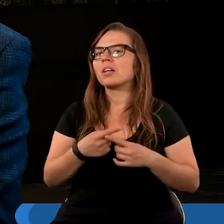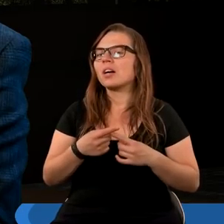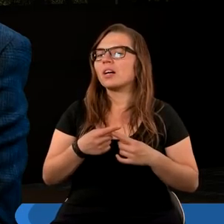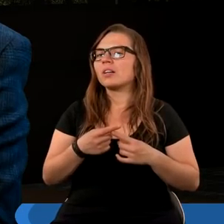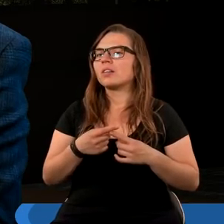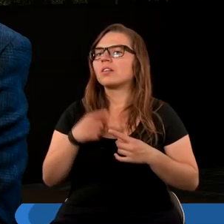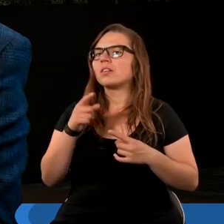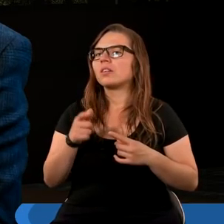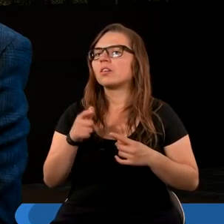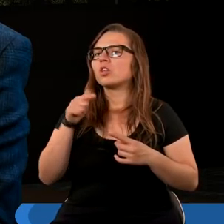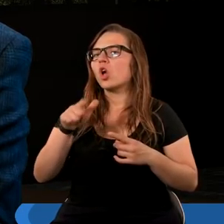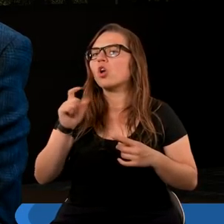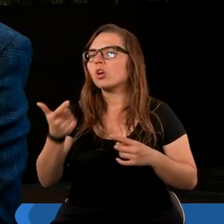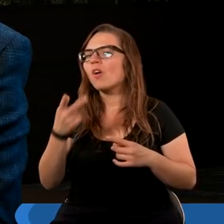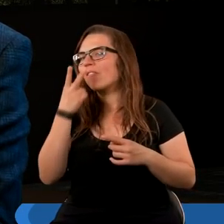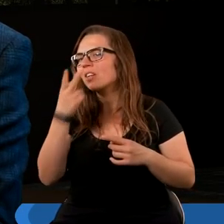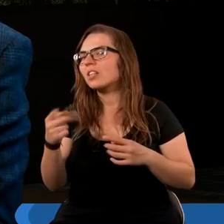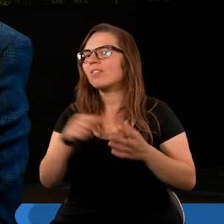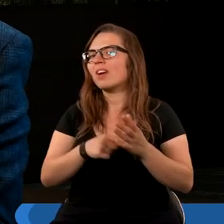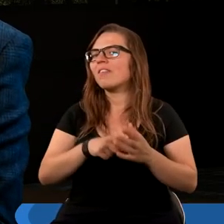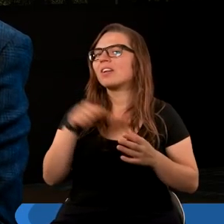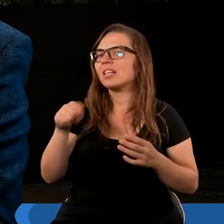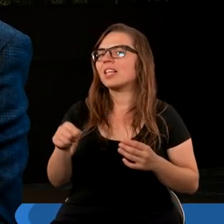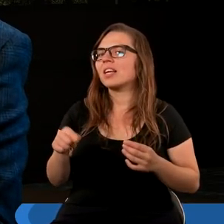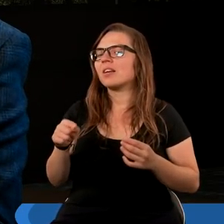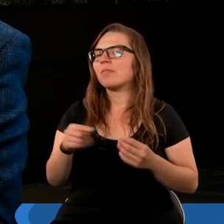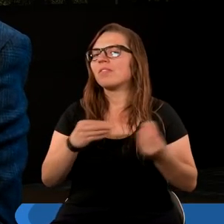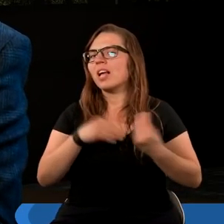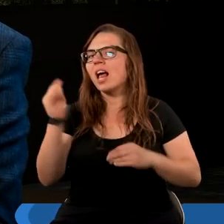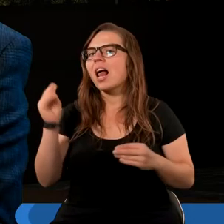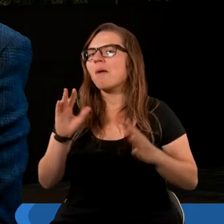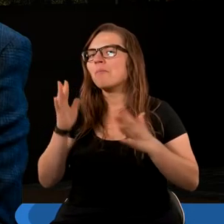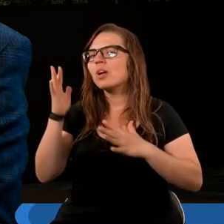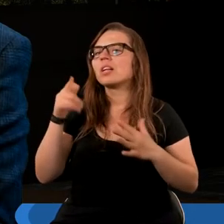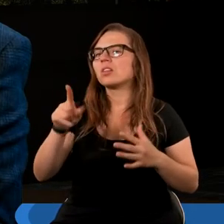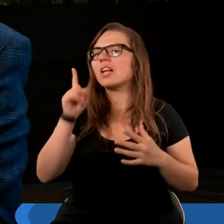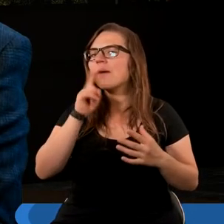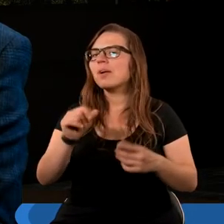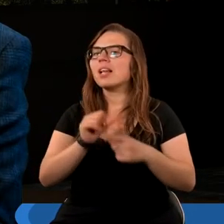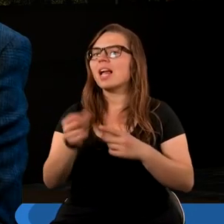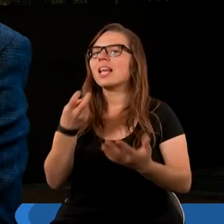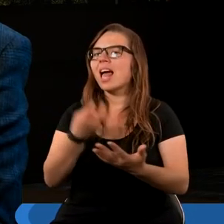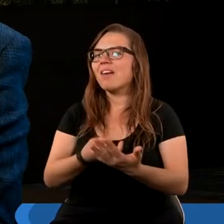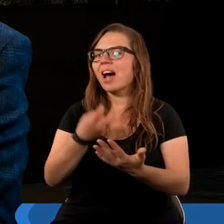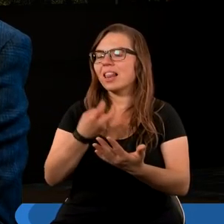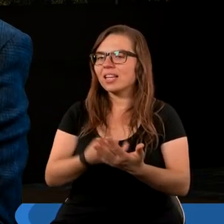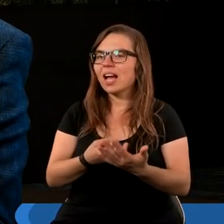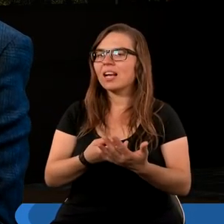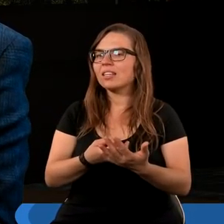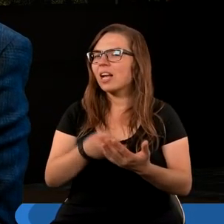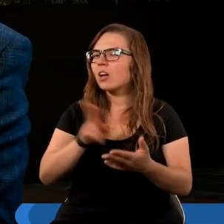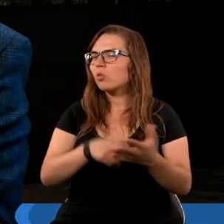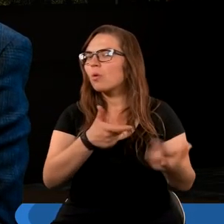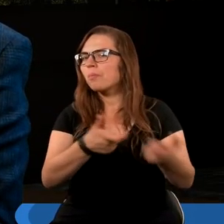właśnie poselstwo od Boga. To, co widzimy właśnie w tym wielkim błysku, to tak naprawdę jest Ewangelia, która